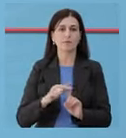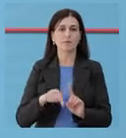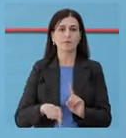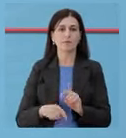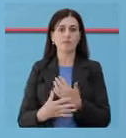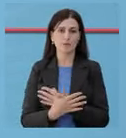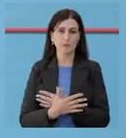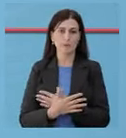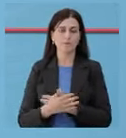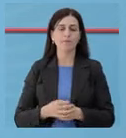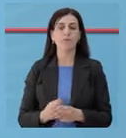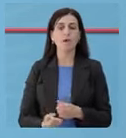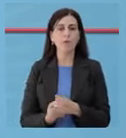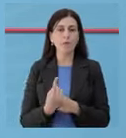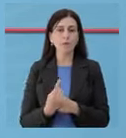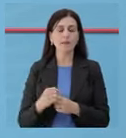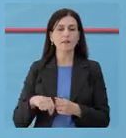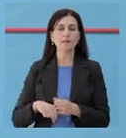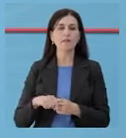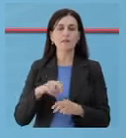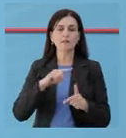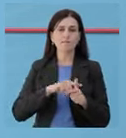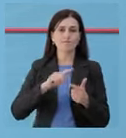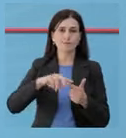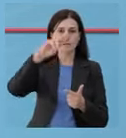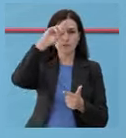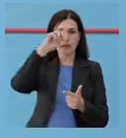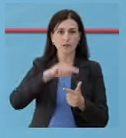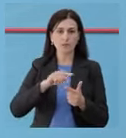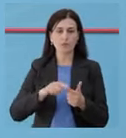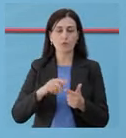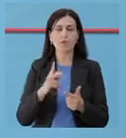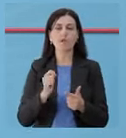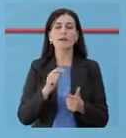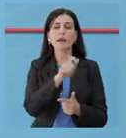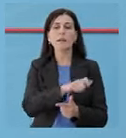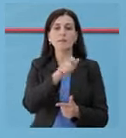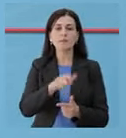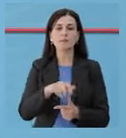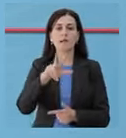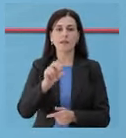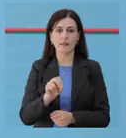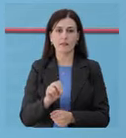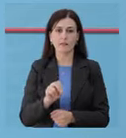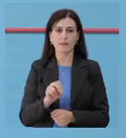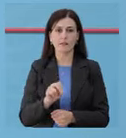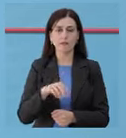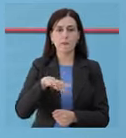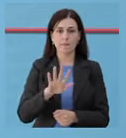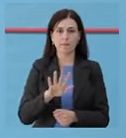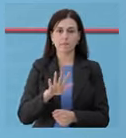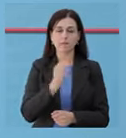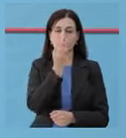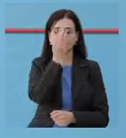aktiv në Shqipëri. Momentalisht, në të spitalet COVID-19 dhe COVID-19 janë të hospitalizuar 30 pacientë.